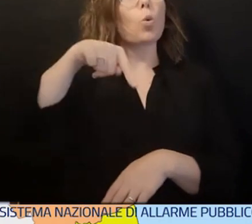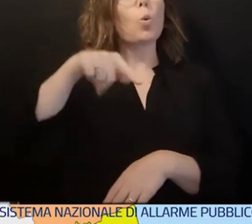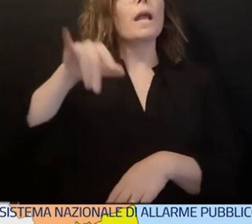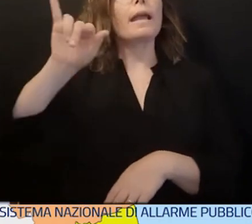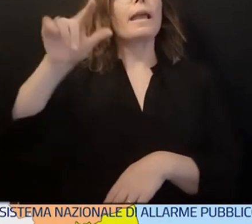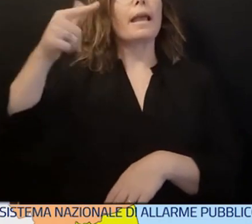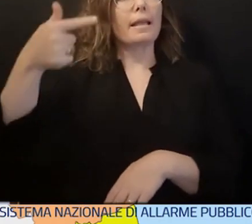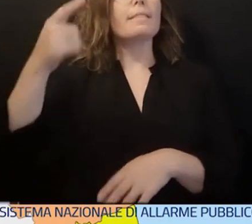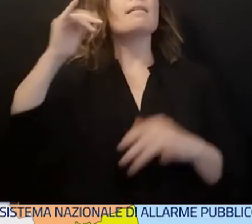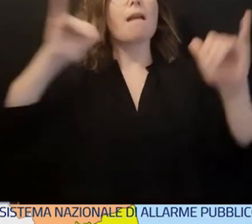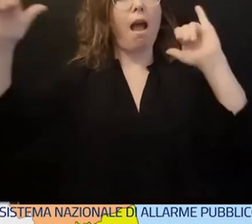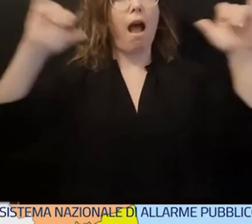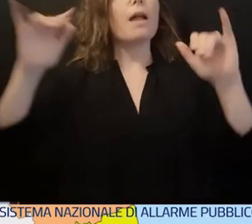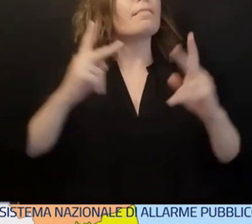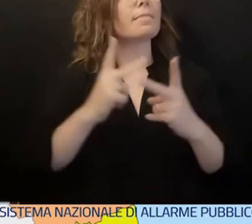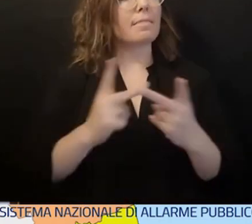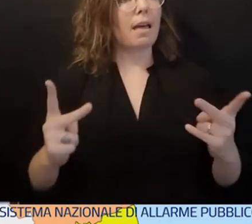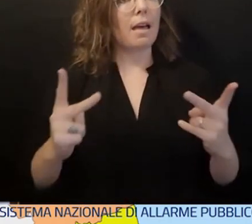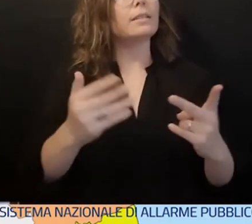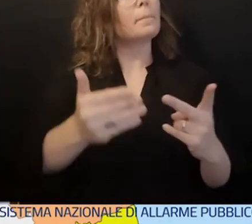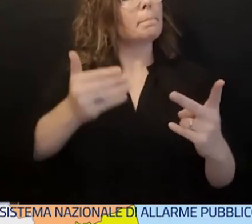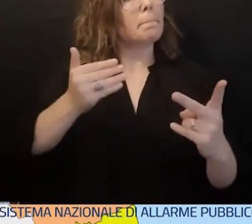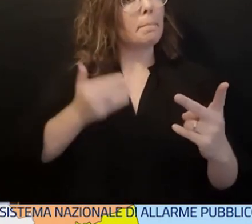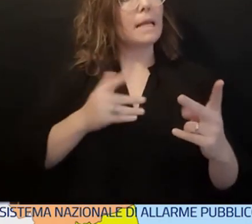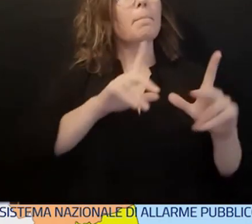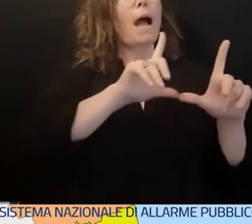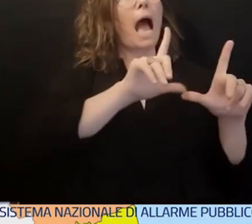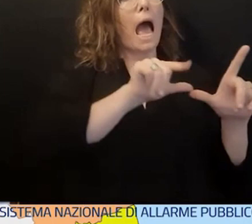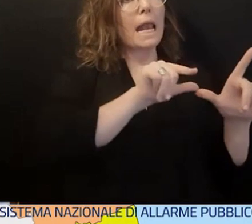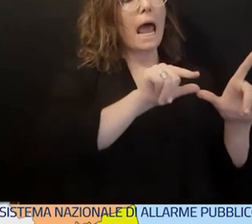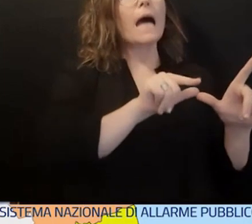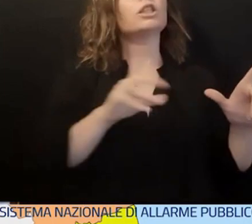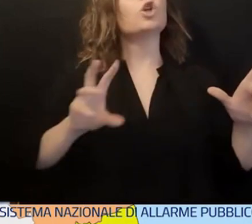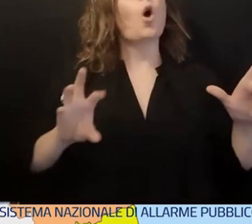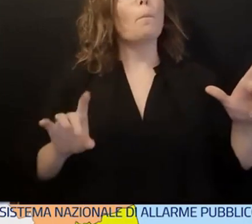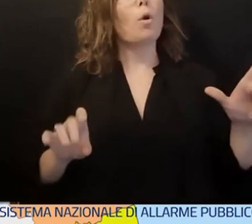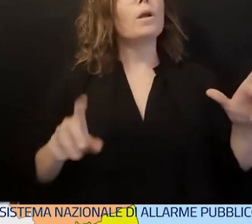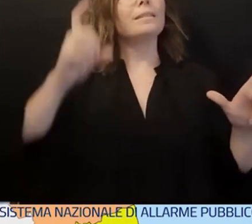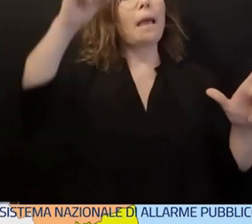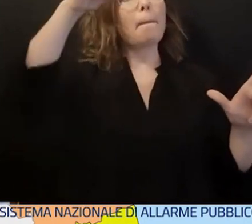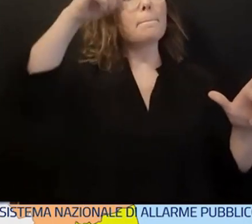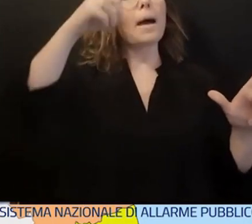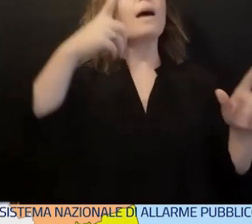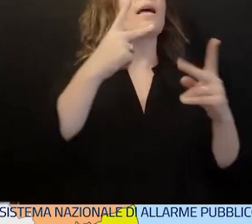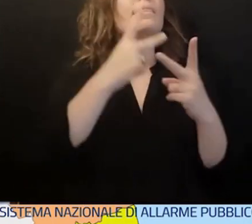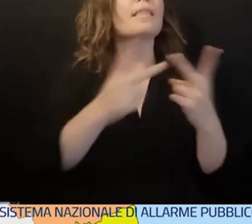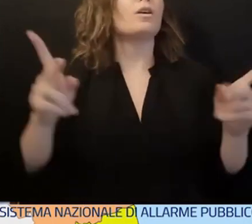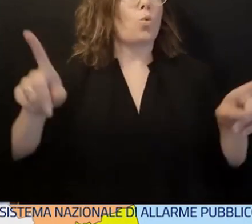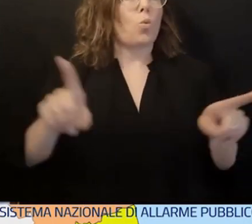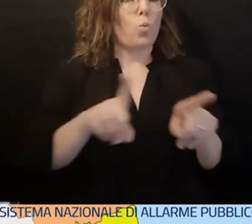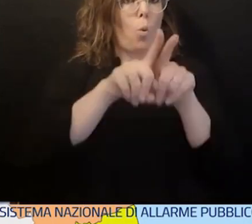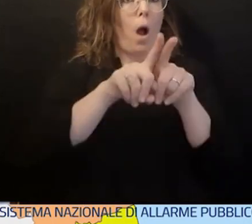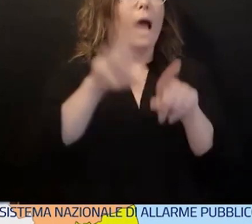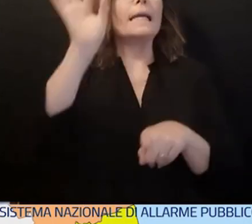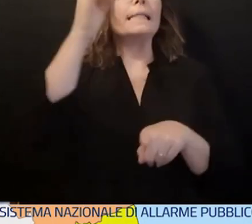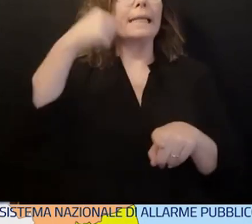privacy. Il mese di settembre vedrà coinvolto l'Abruzzo per le attività di test, dapprima per via della sperimentazione nelle